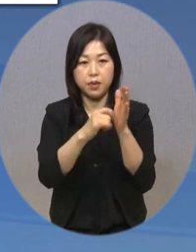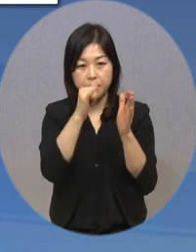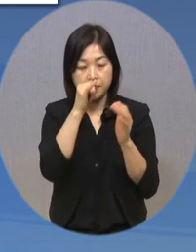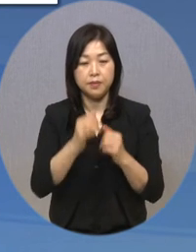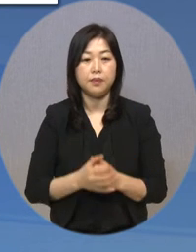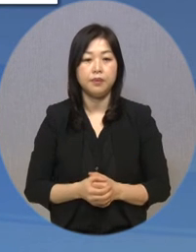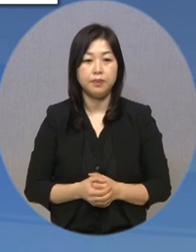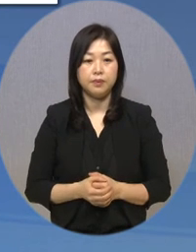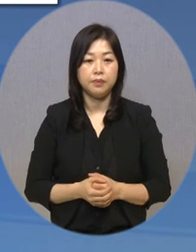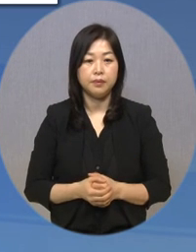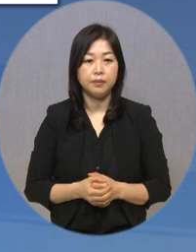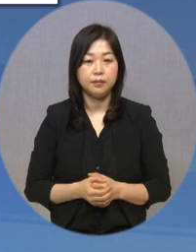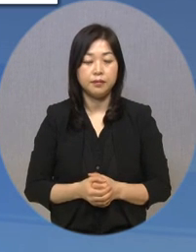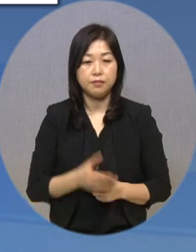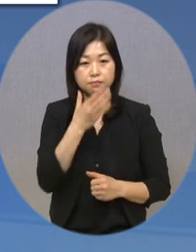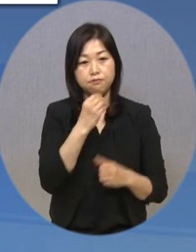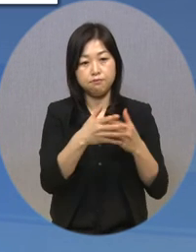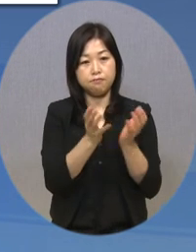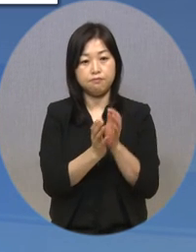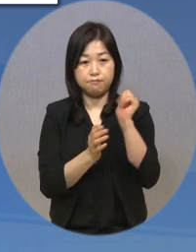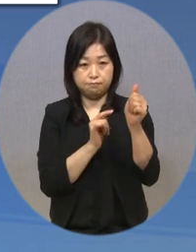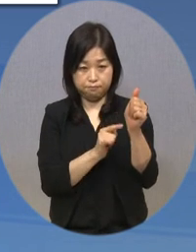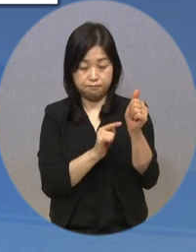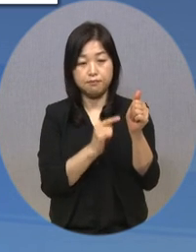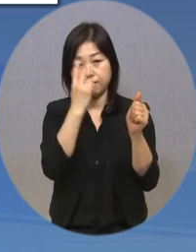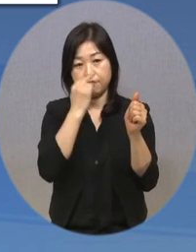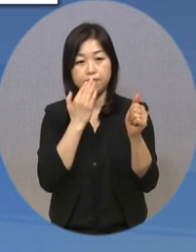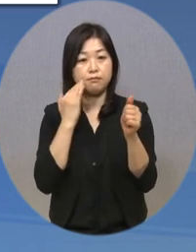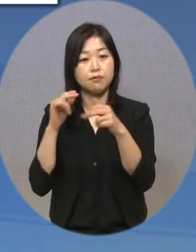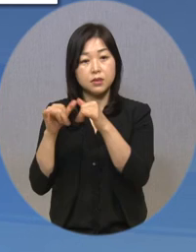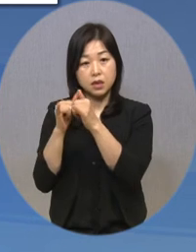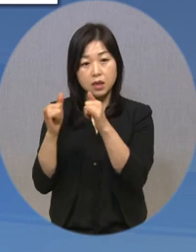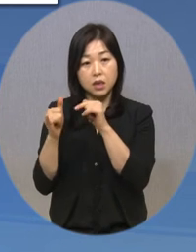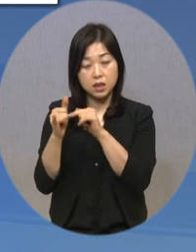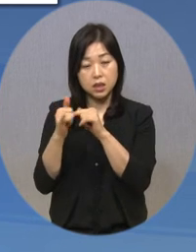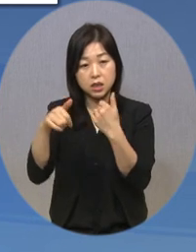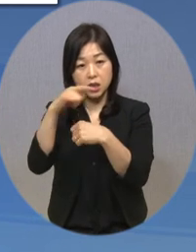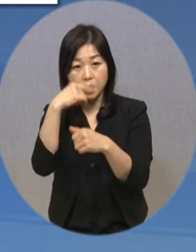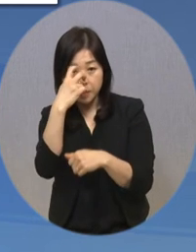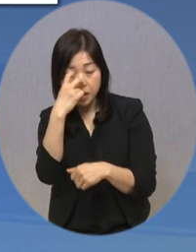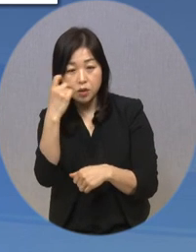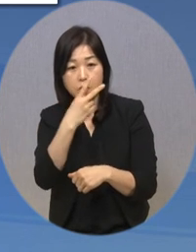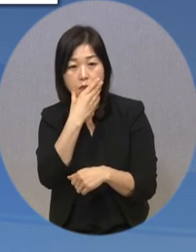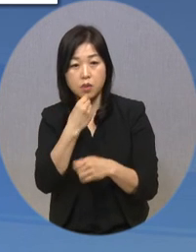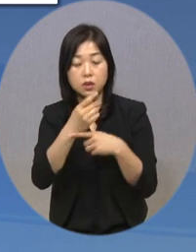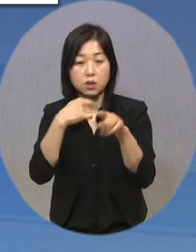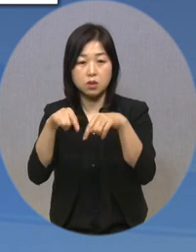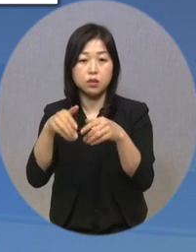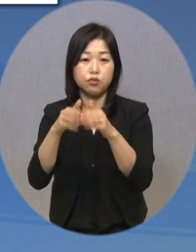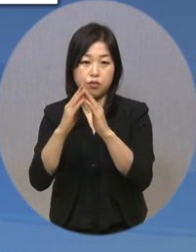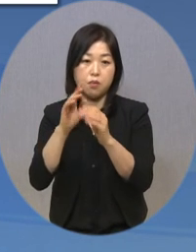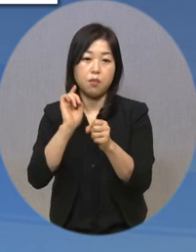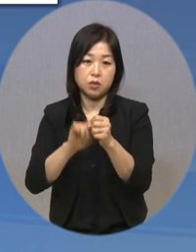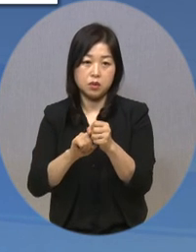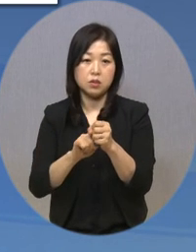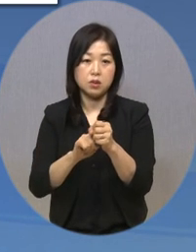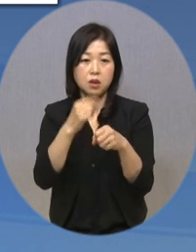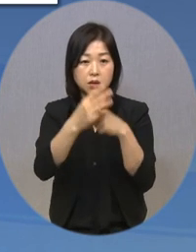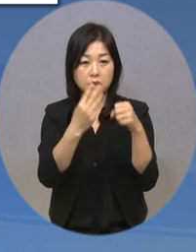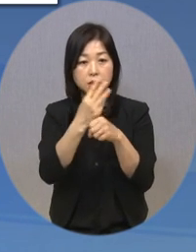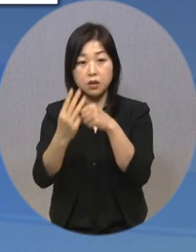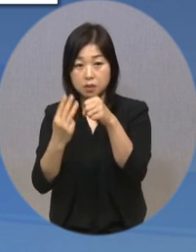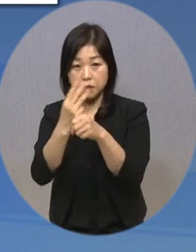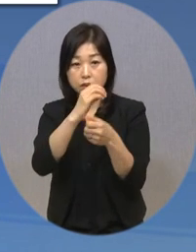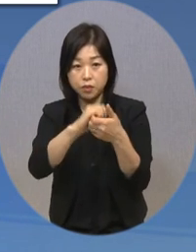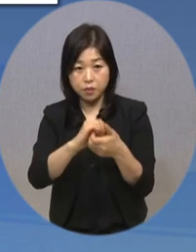아울러 보건복지부 장관은 시청각 장애인의 실태 파악과 복지 정책 수립을 위해 3년마다